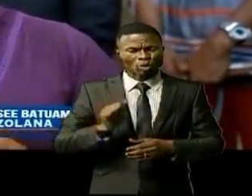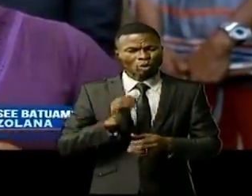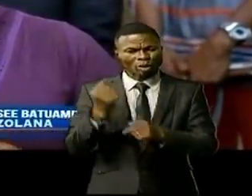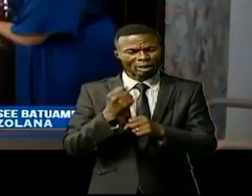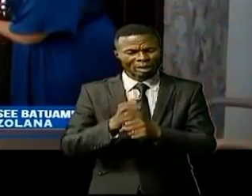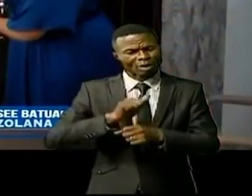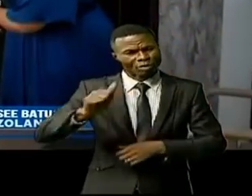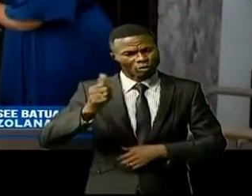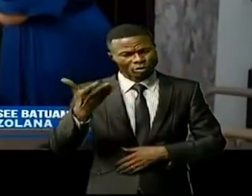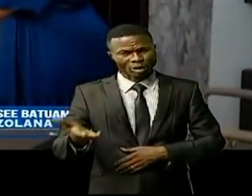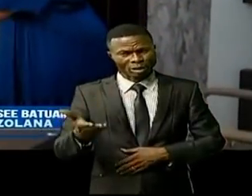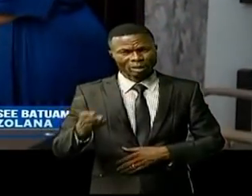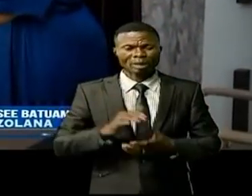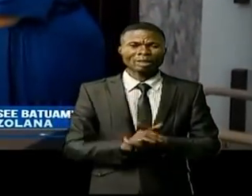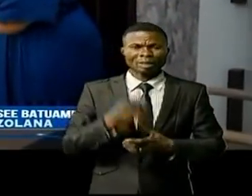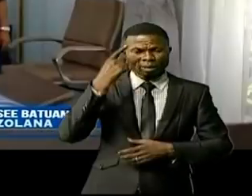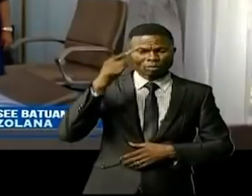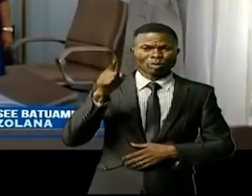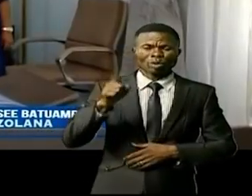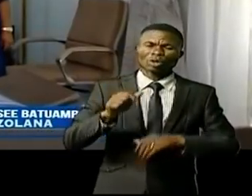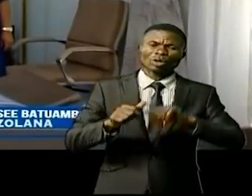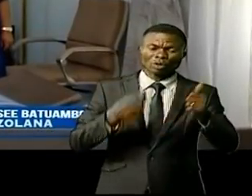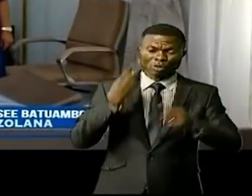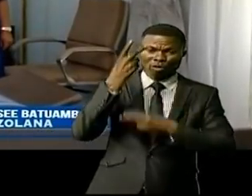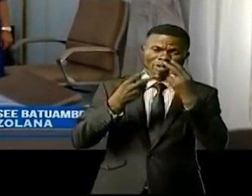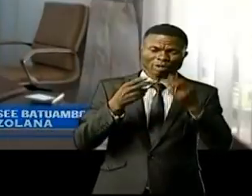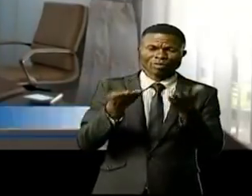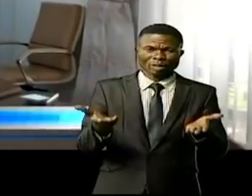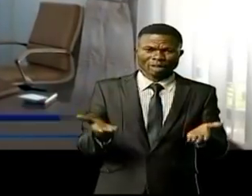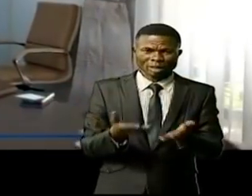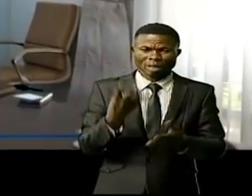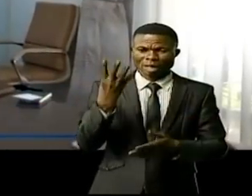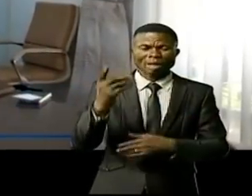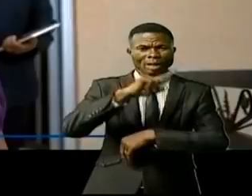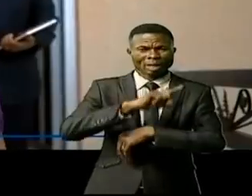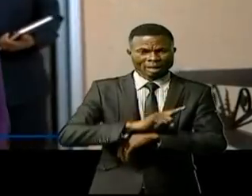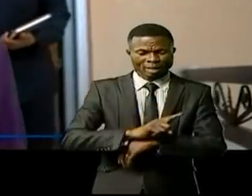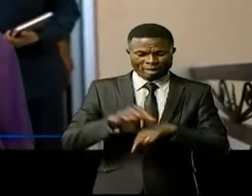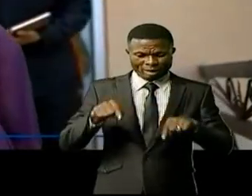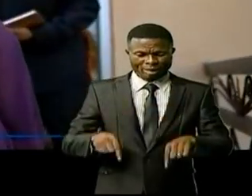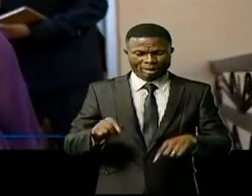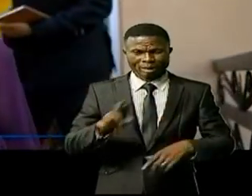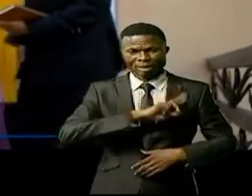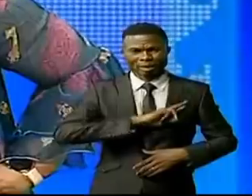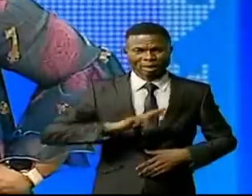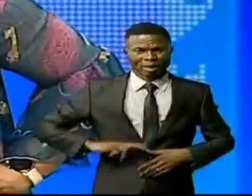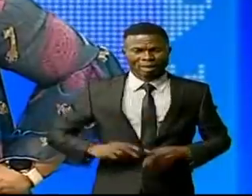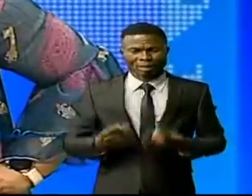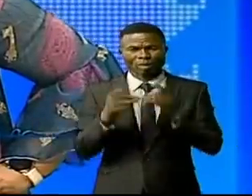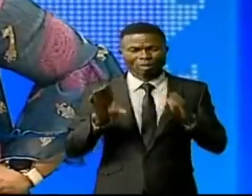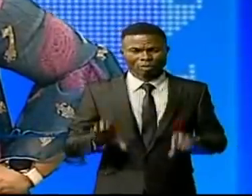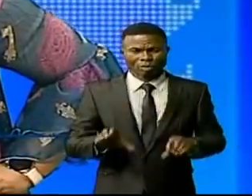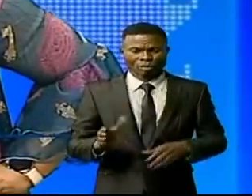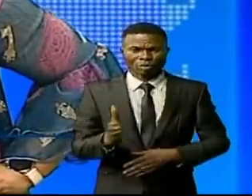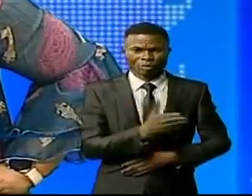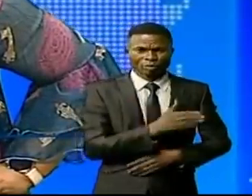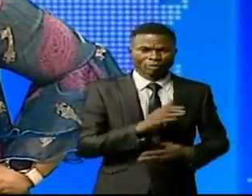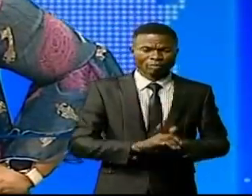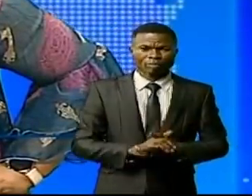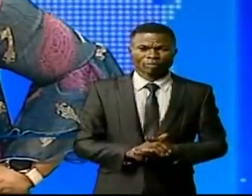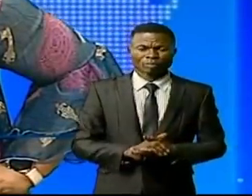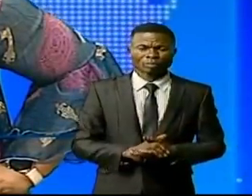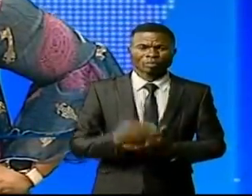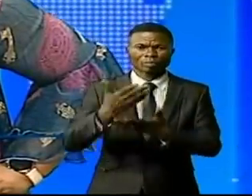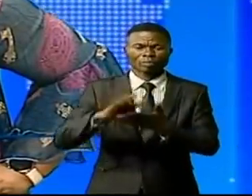personnellement. Oulima Tassar est en visite officielle des quatre jours en République démocratique du Congo. La patrouille